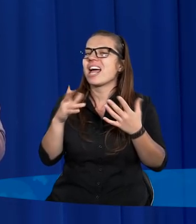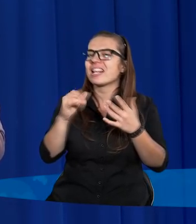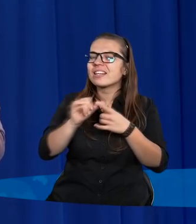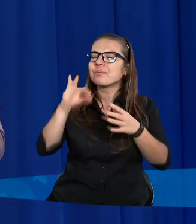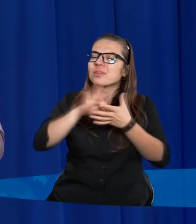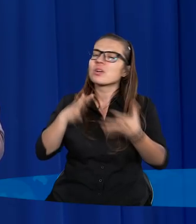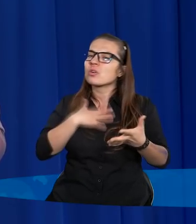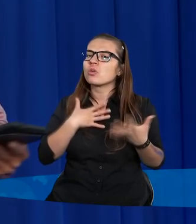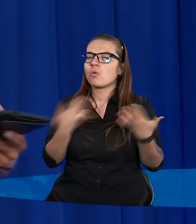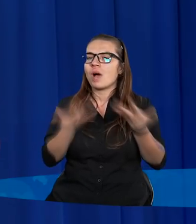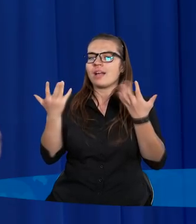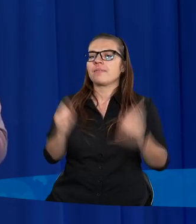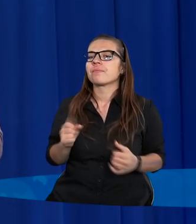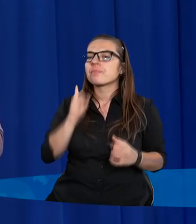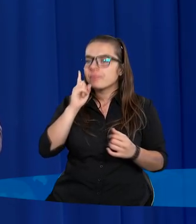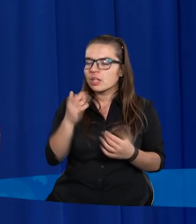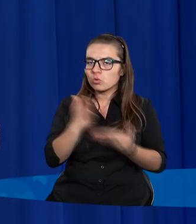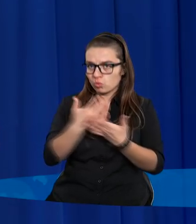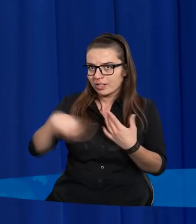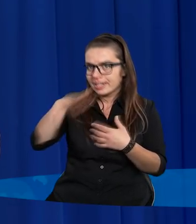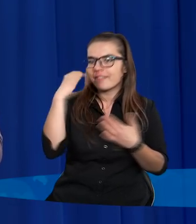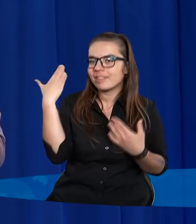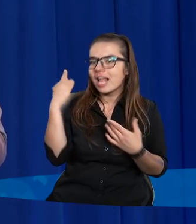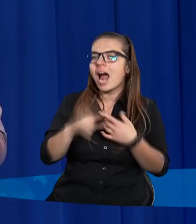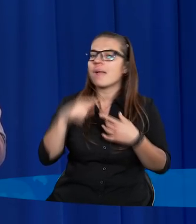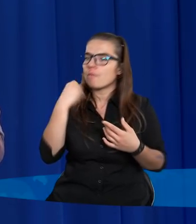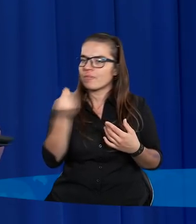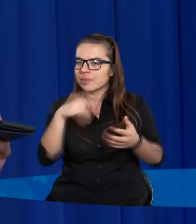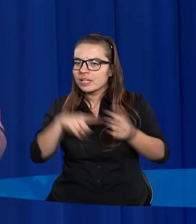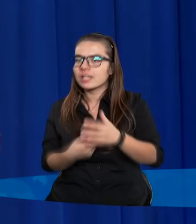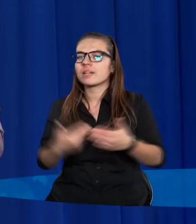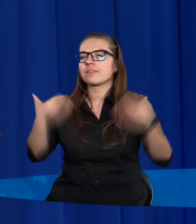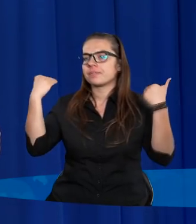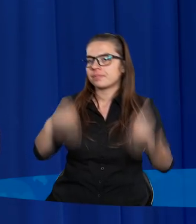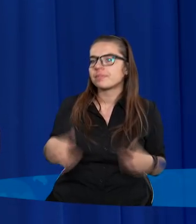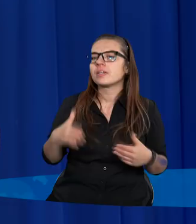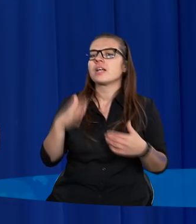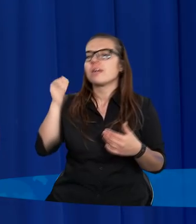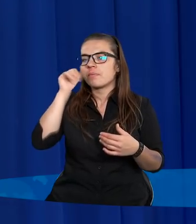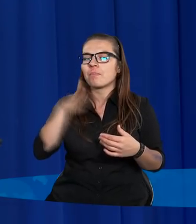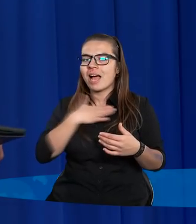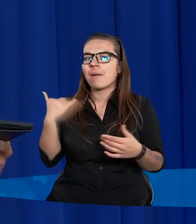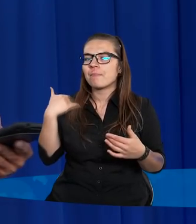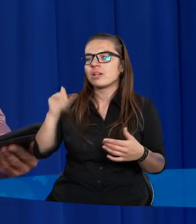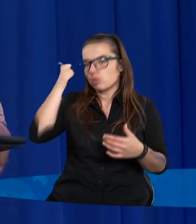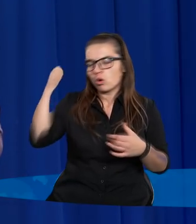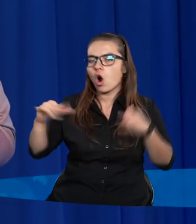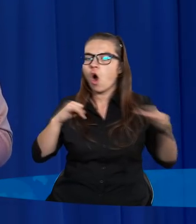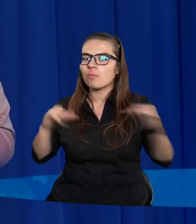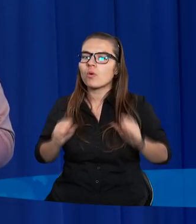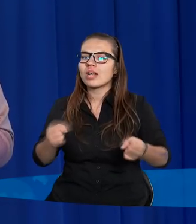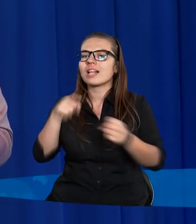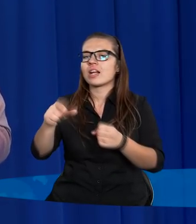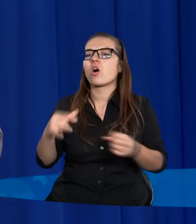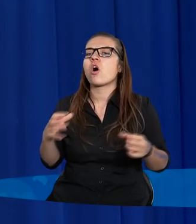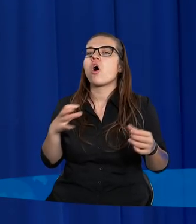lżejsze. Jak już witałem, tak powiem jeszcze raz, i ja dzisiaj mam tą przyjemność być gospodarzem, tego